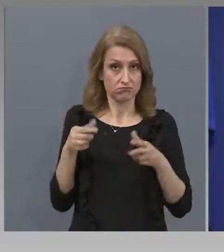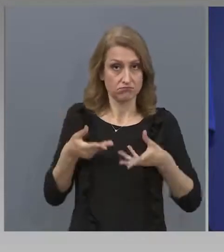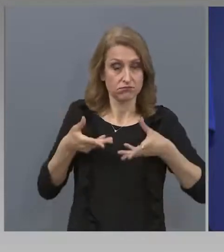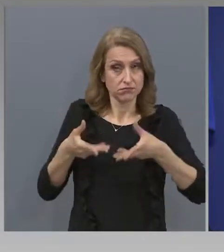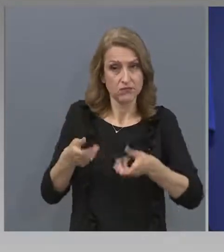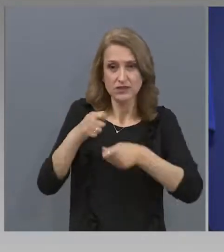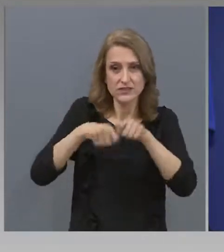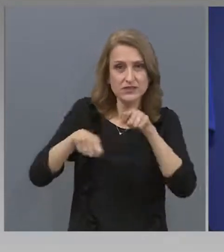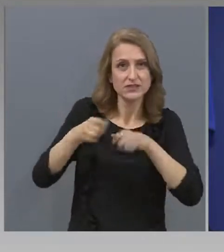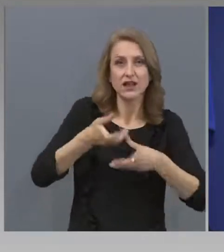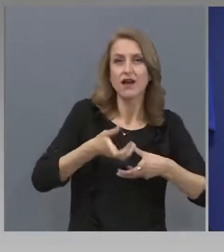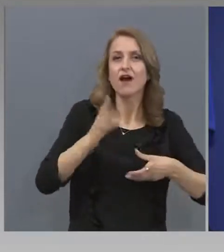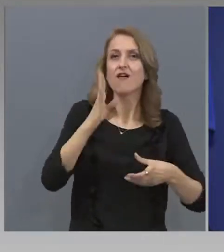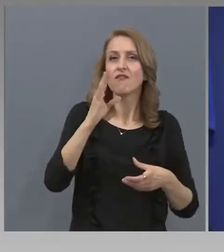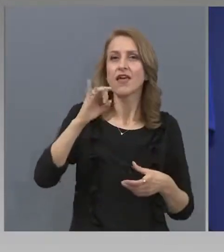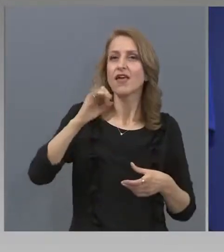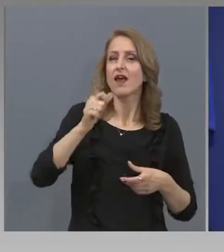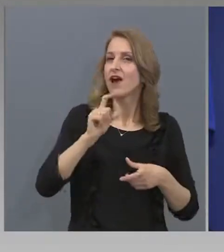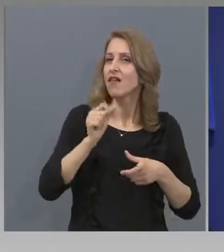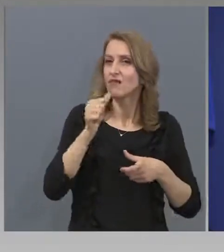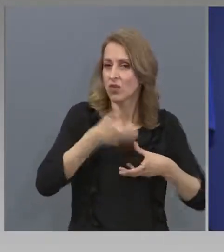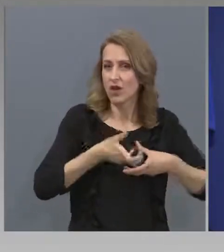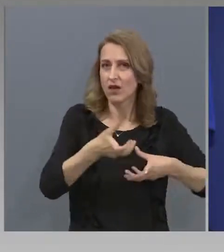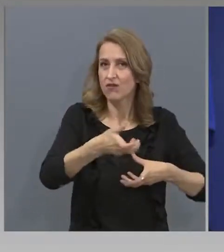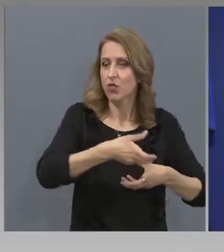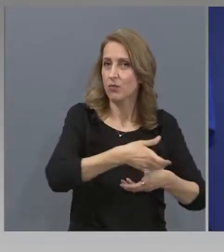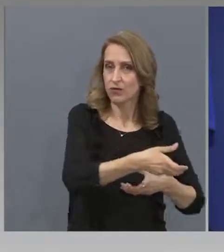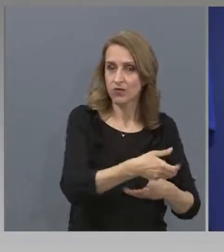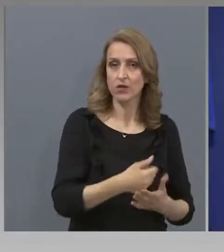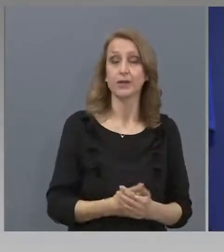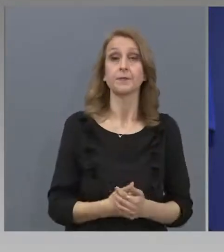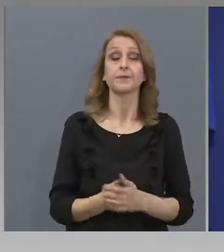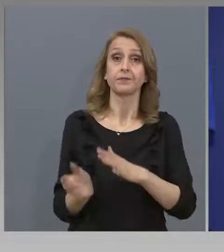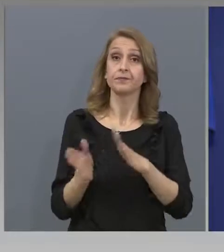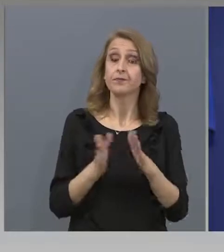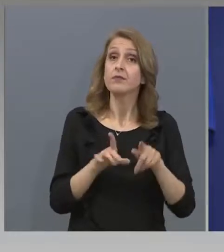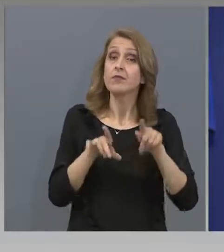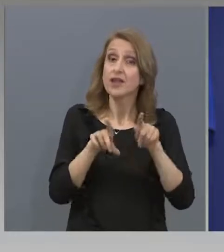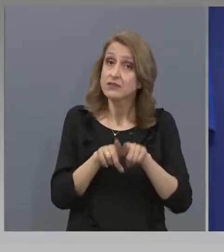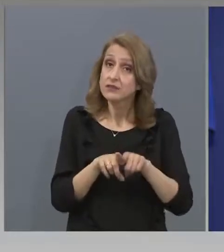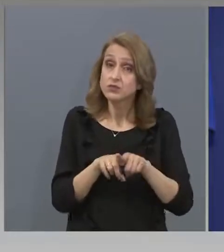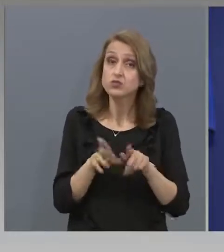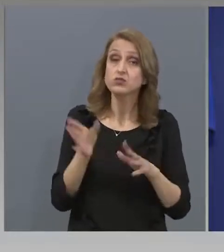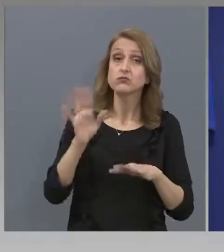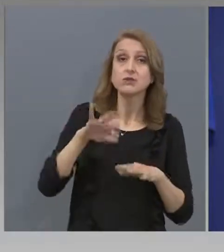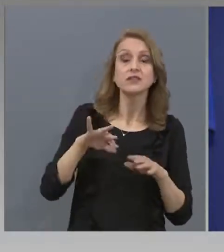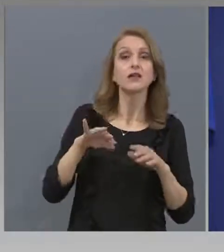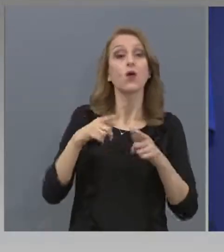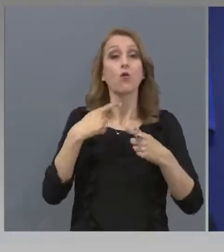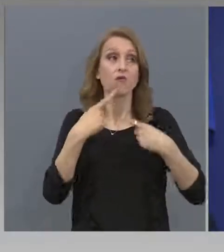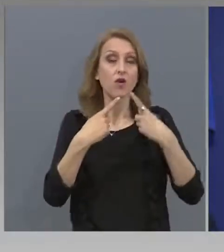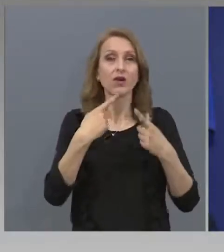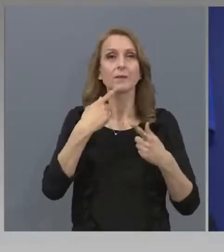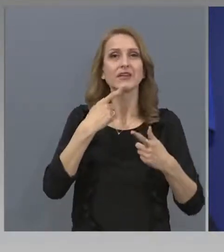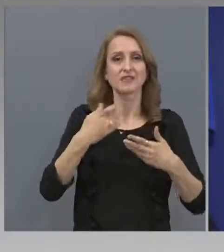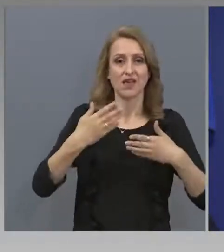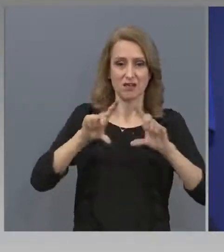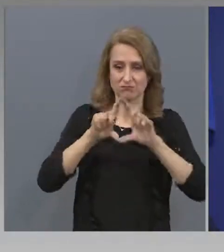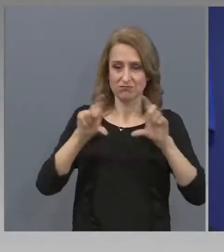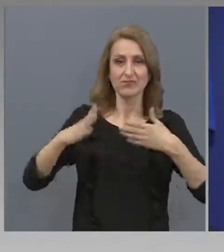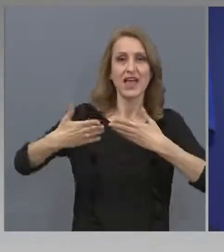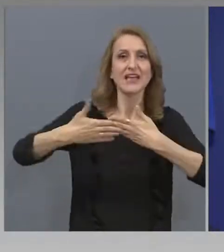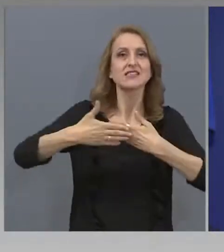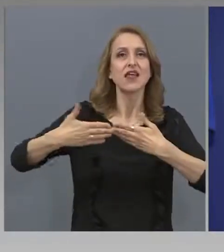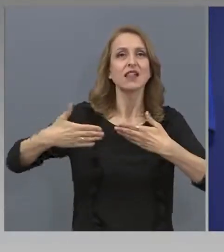И също така коментирахме въпроса за евентуално подновяването на действия по саниране. Но това е под